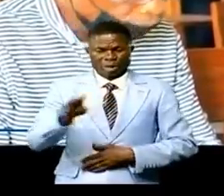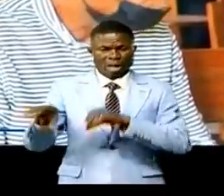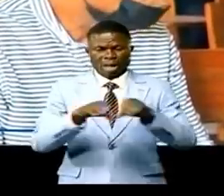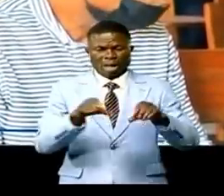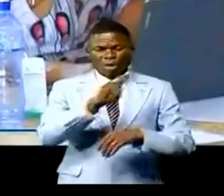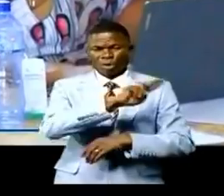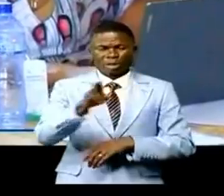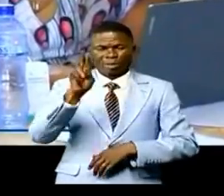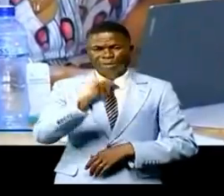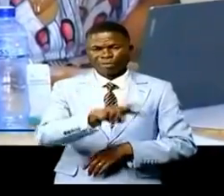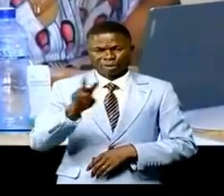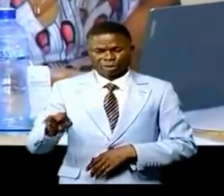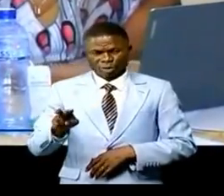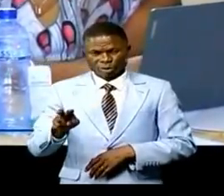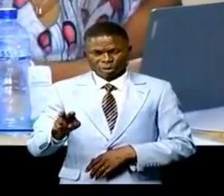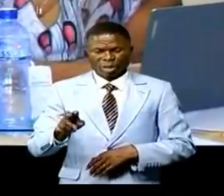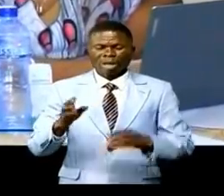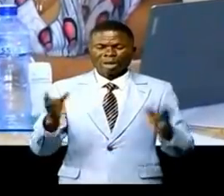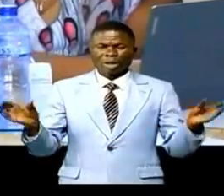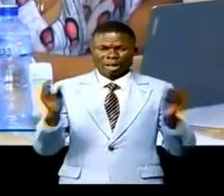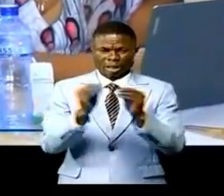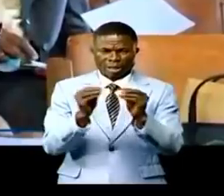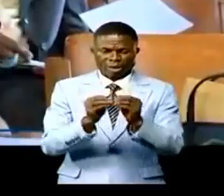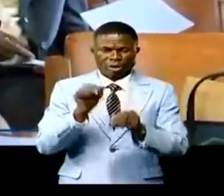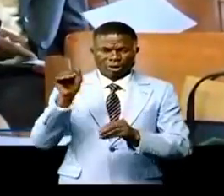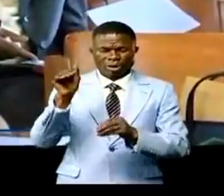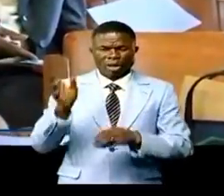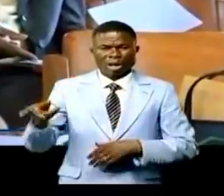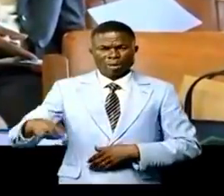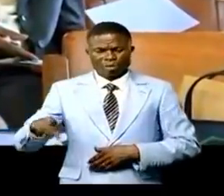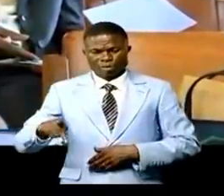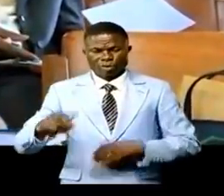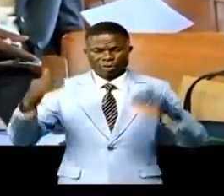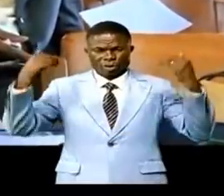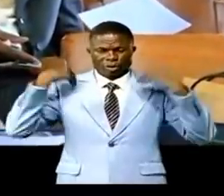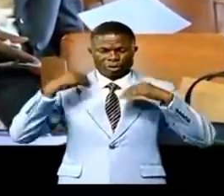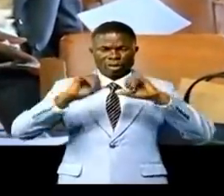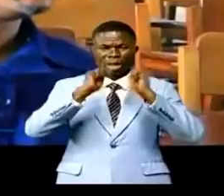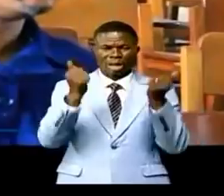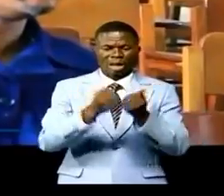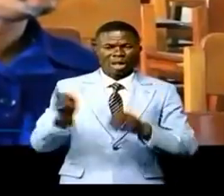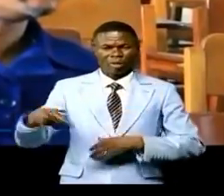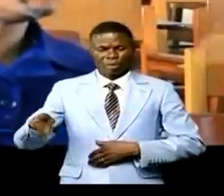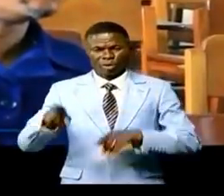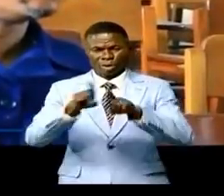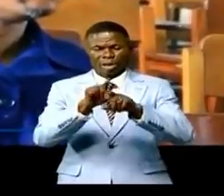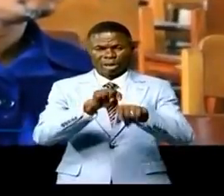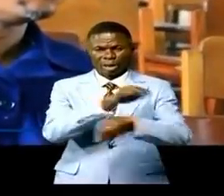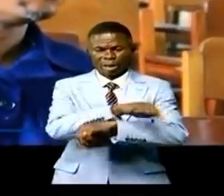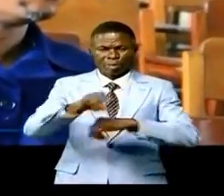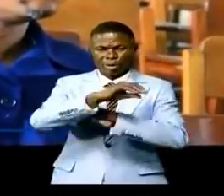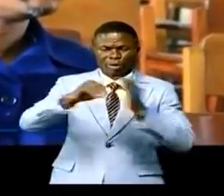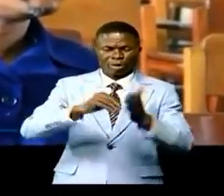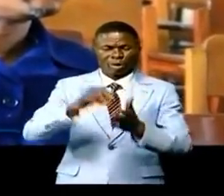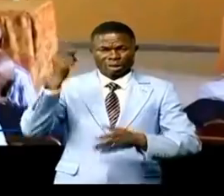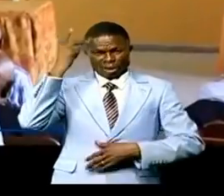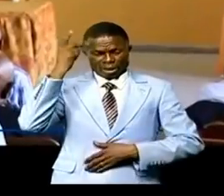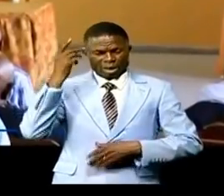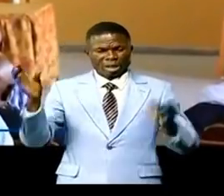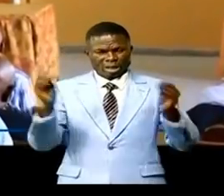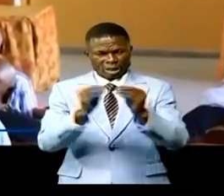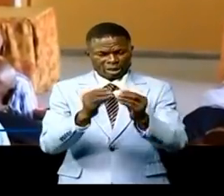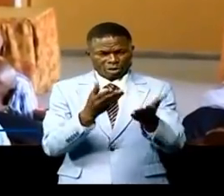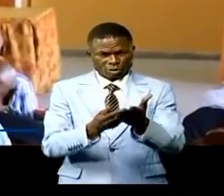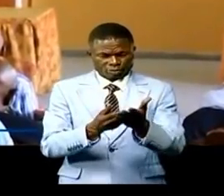qui a mis autour d'une table les directeurs provinciaux, les chefs d'agence provinciale et la direction centrale de Kinshasa. Tout a été